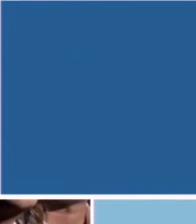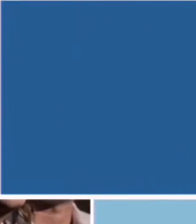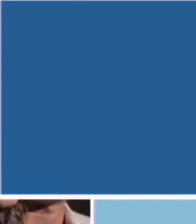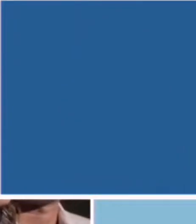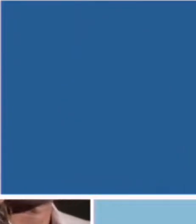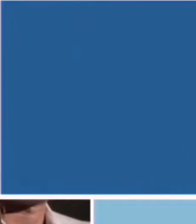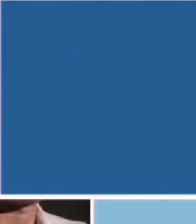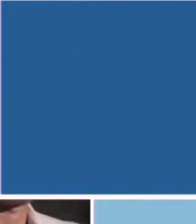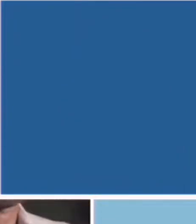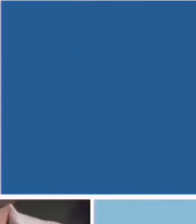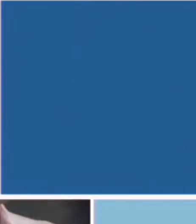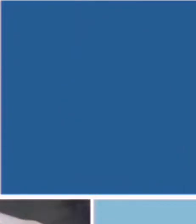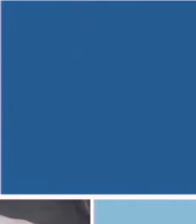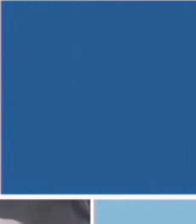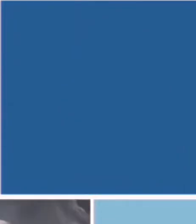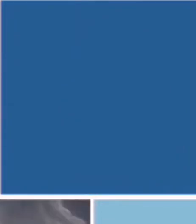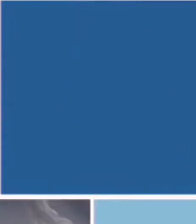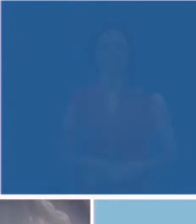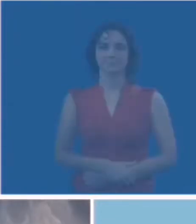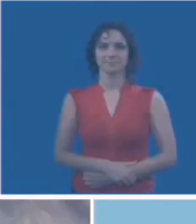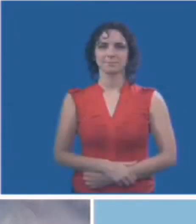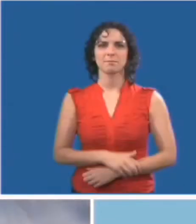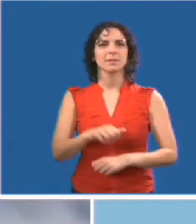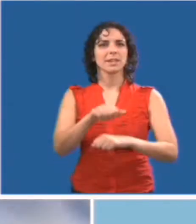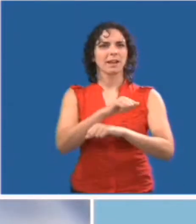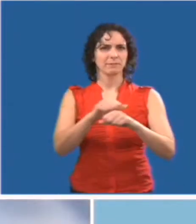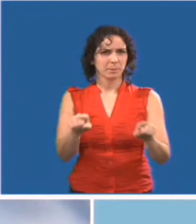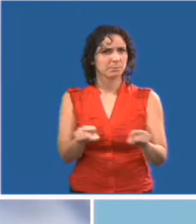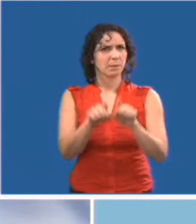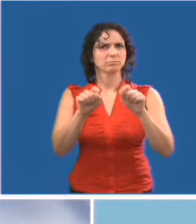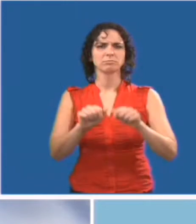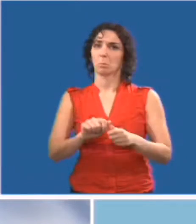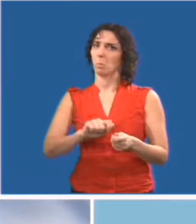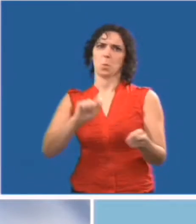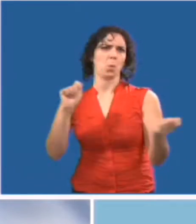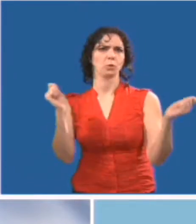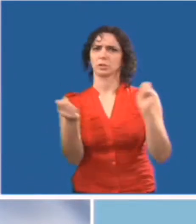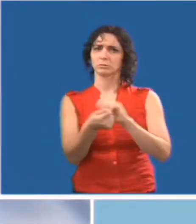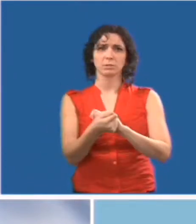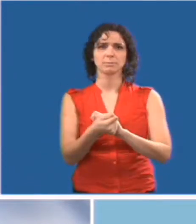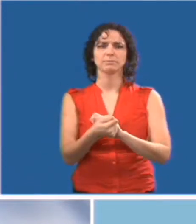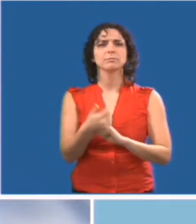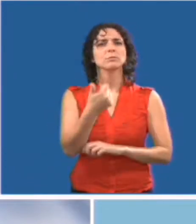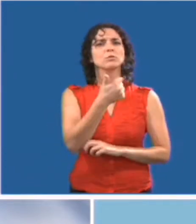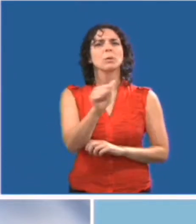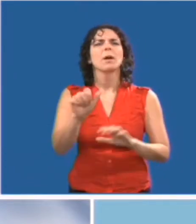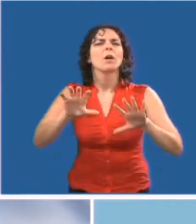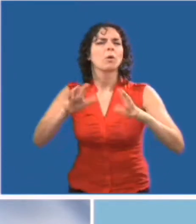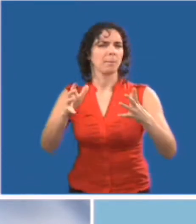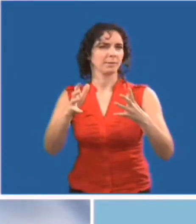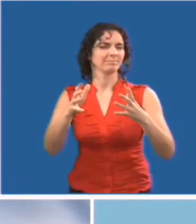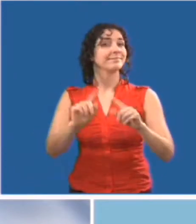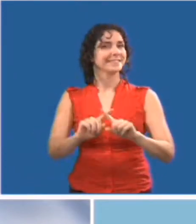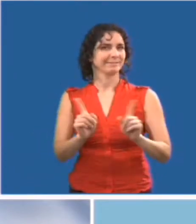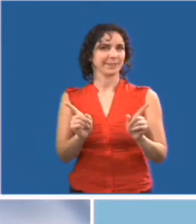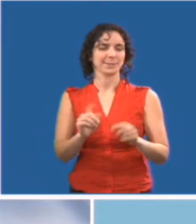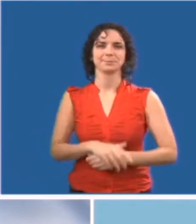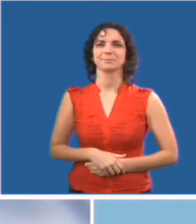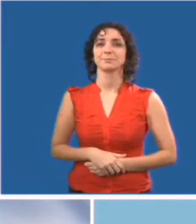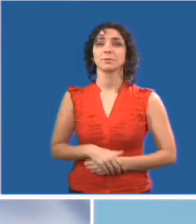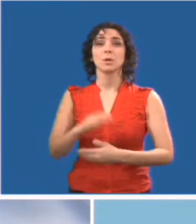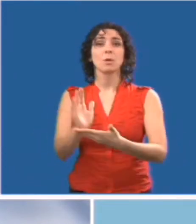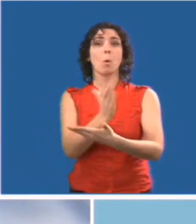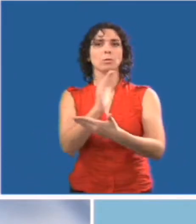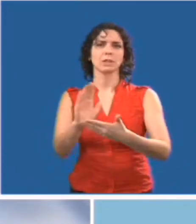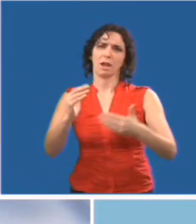L'activité est la même. Seule l'approche est un peu différente. Le concert se déroule comme